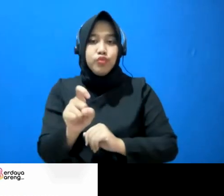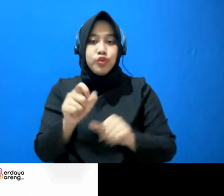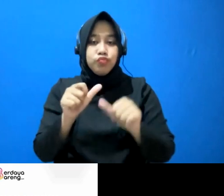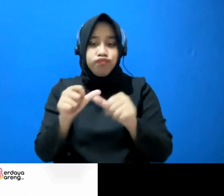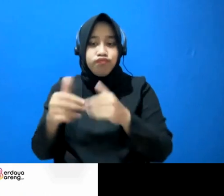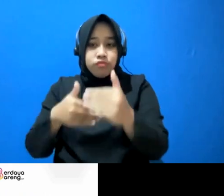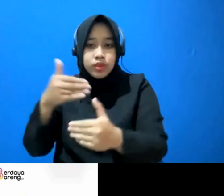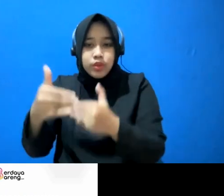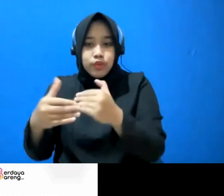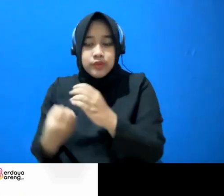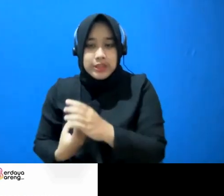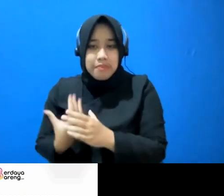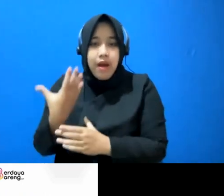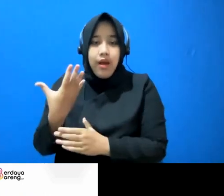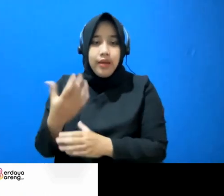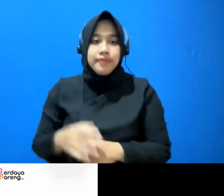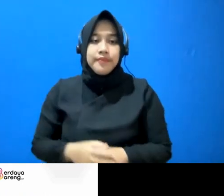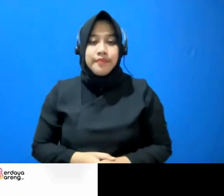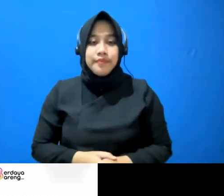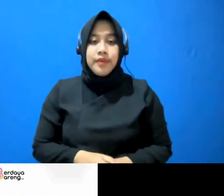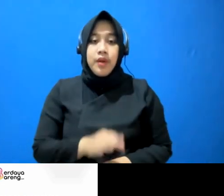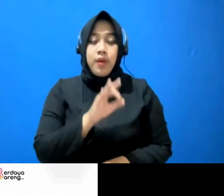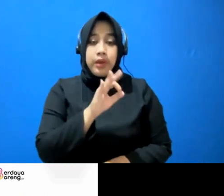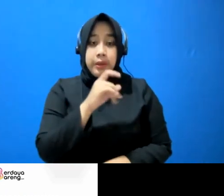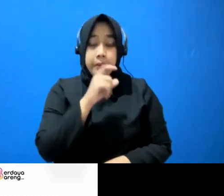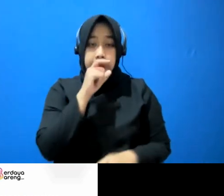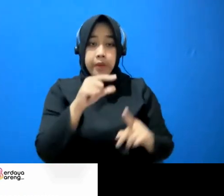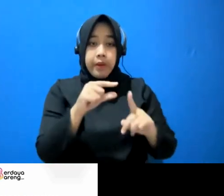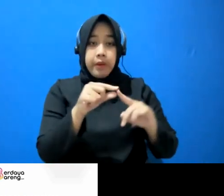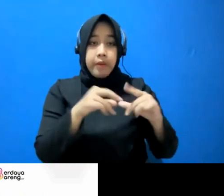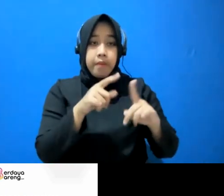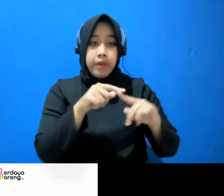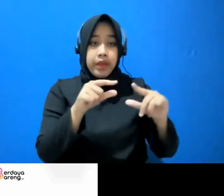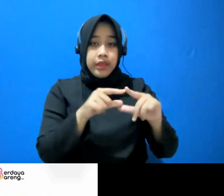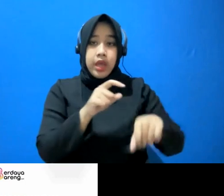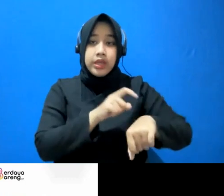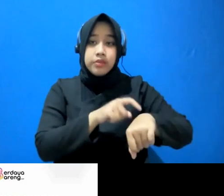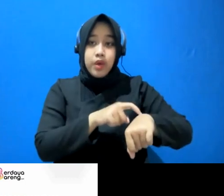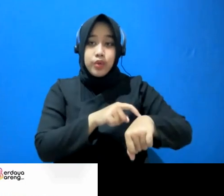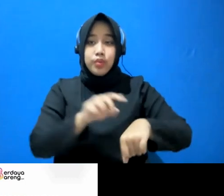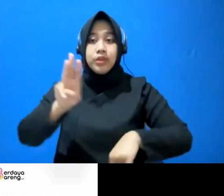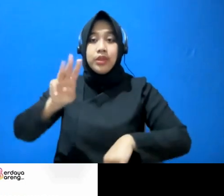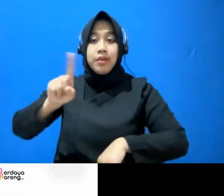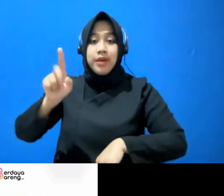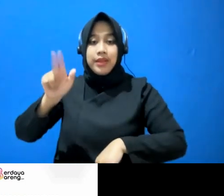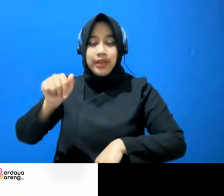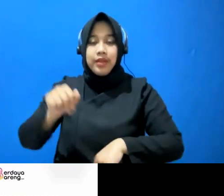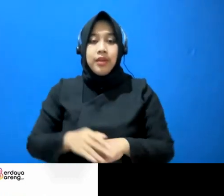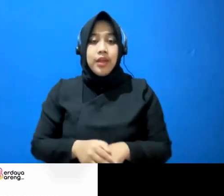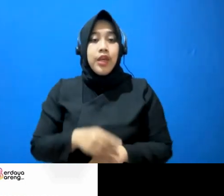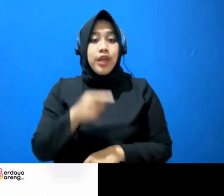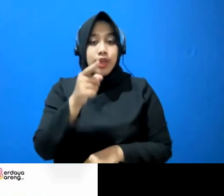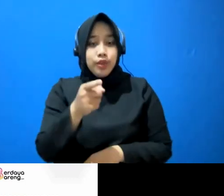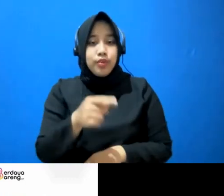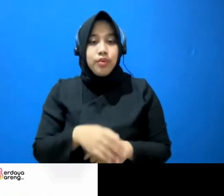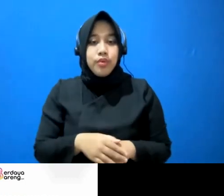dikembangkan. Baik, Bang Tatra, waktu tinggal tiga menit lagi. Itulah gunanya